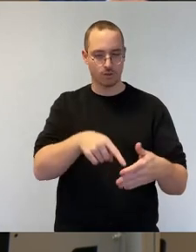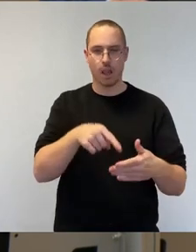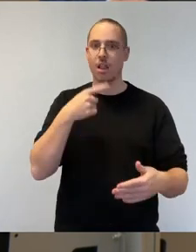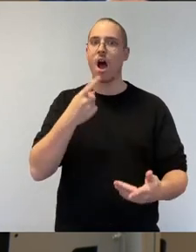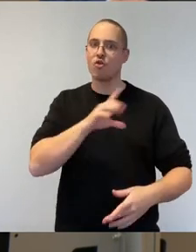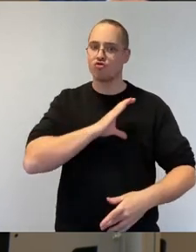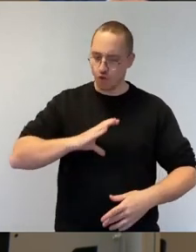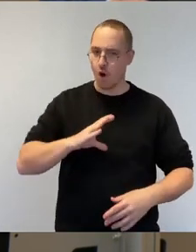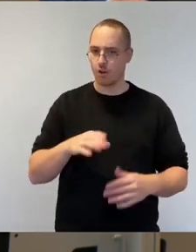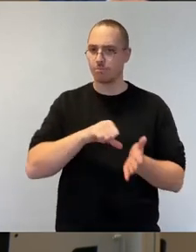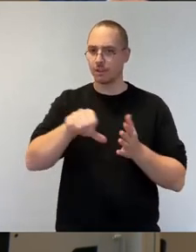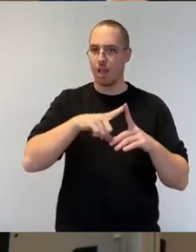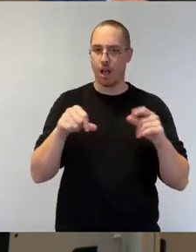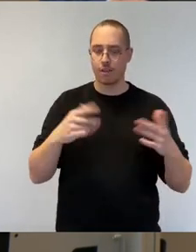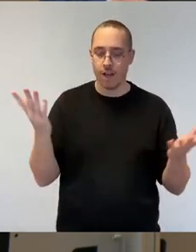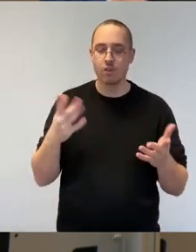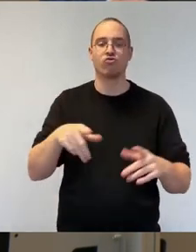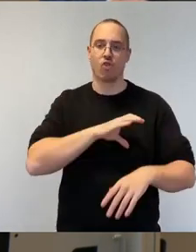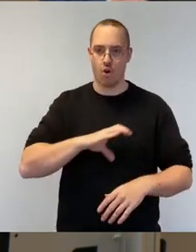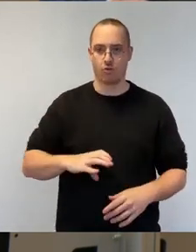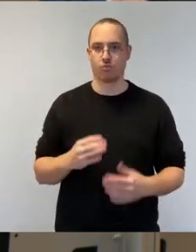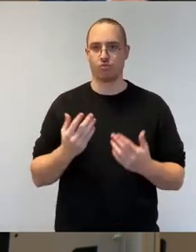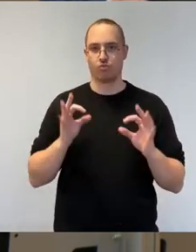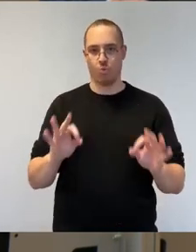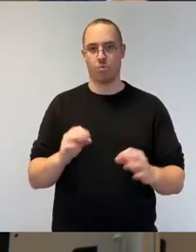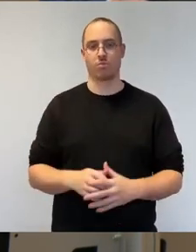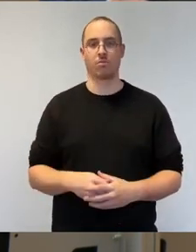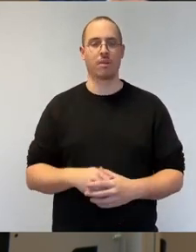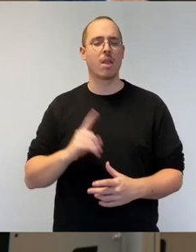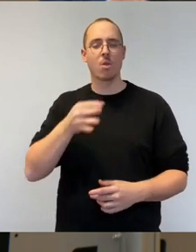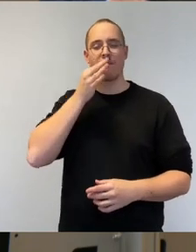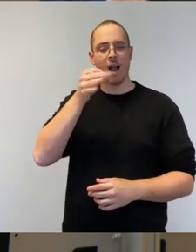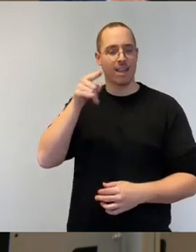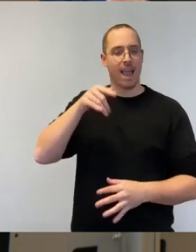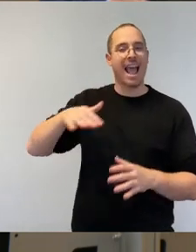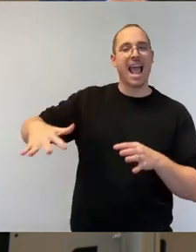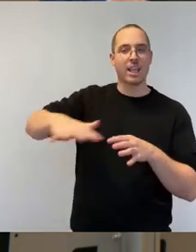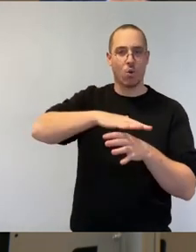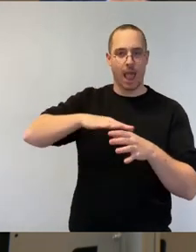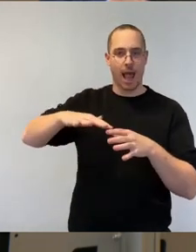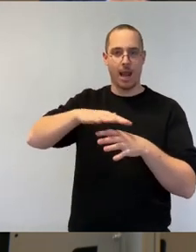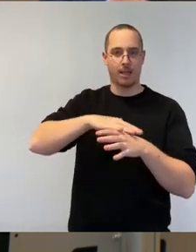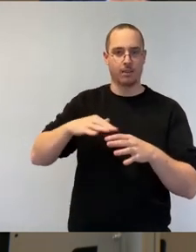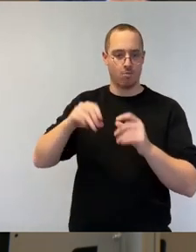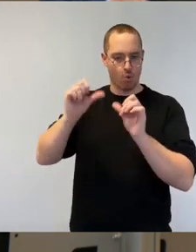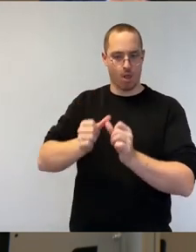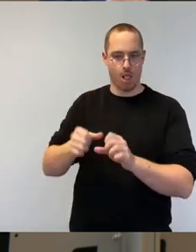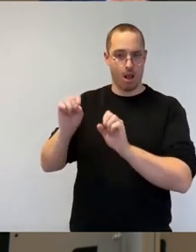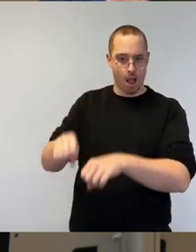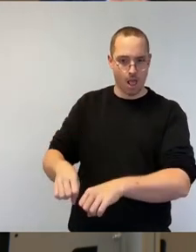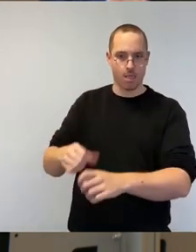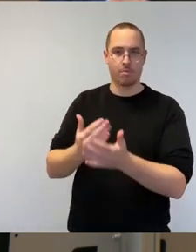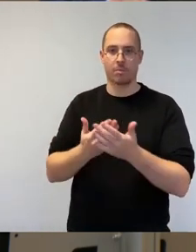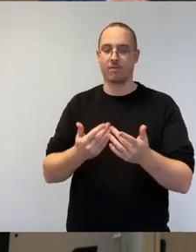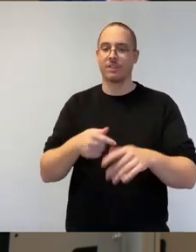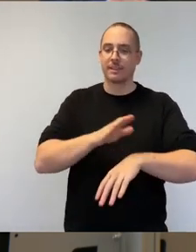ob ein regionales Modell, so wie es in dem Antrag, den wir danach gleich noch behandelt werden, einen zeitlichen oder kostenmäßigen Vor